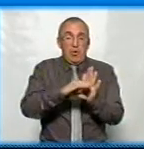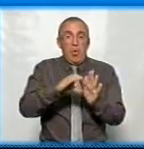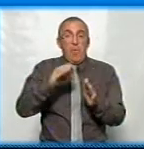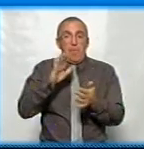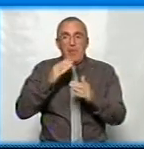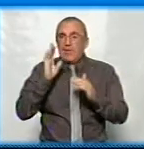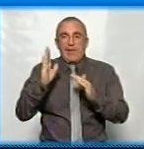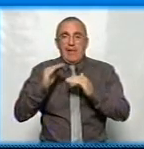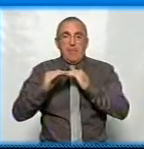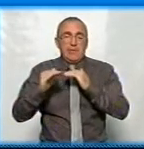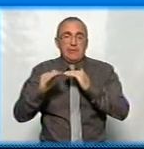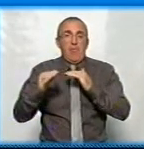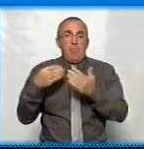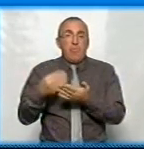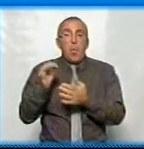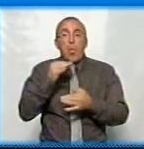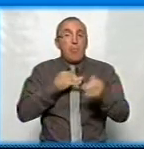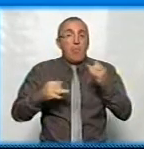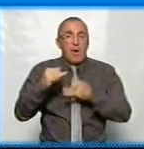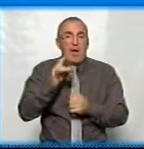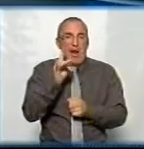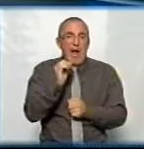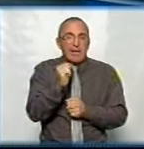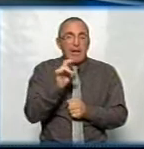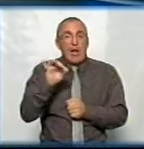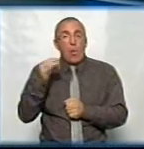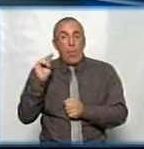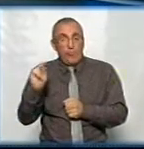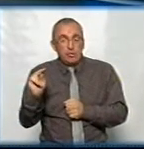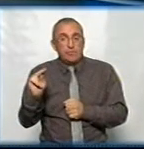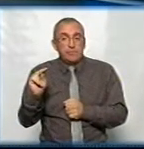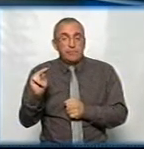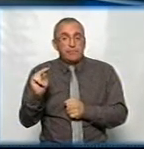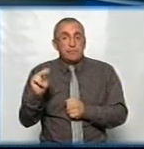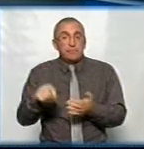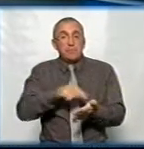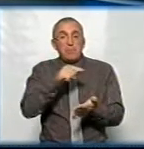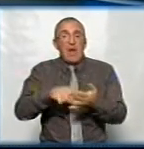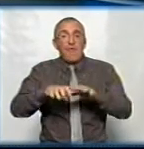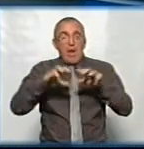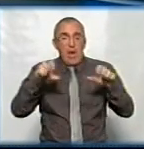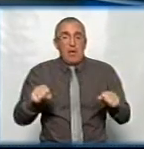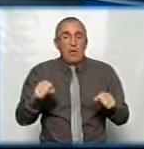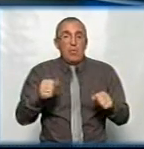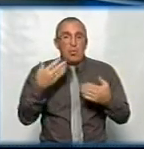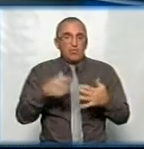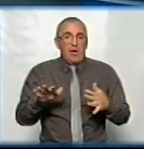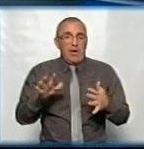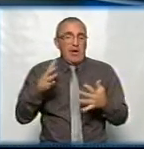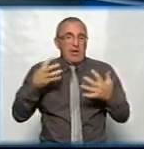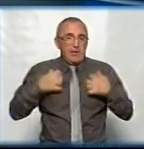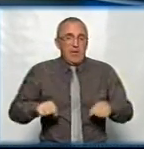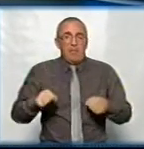місцевого бюджету. Отже, про що мова? Це сказав Андрій Райкович, мова про те, що міській владі вже набридла ось ця